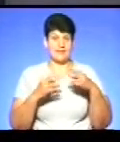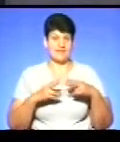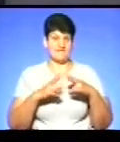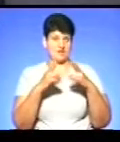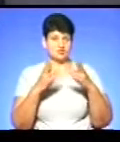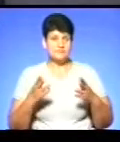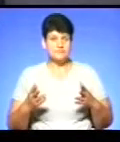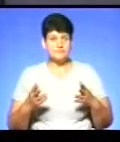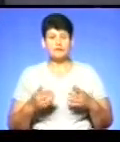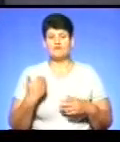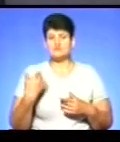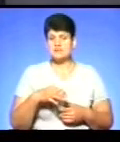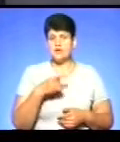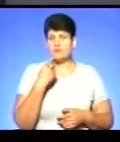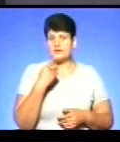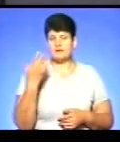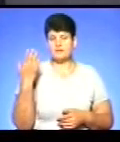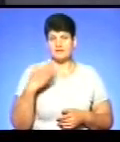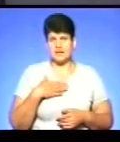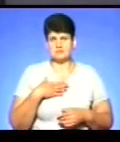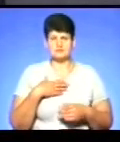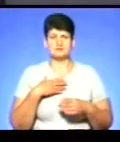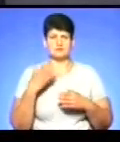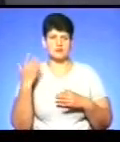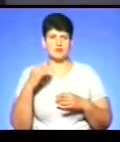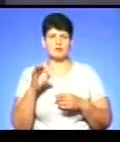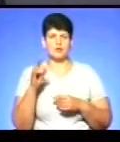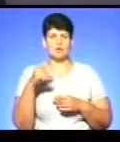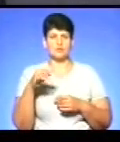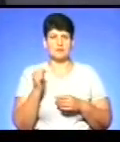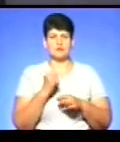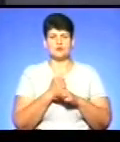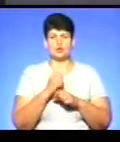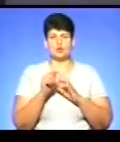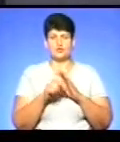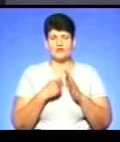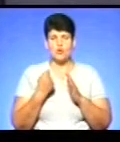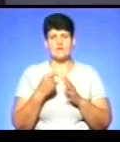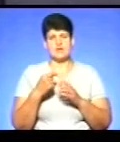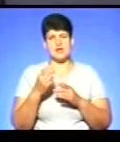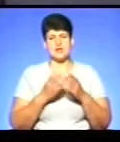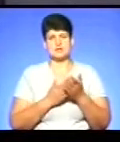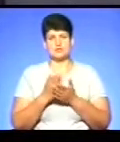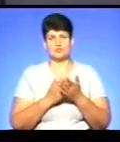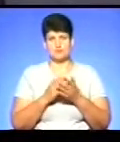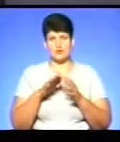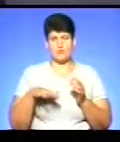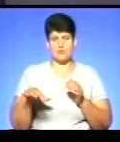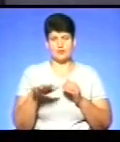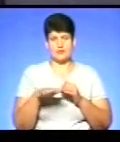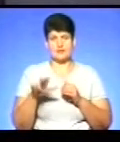зазначали у нашому ефірі, при облдержадміністрації запрацювала довідкова служба, де надають інформацію щодо покриття